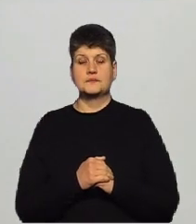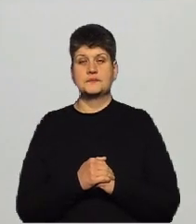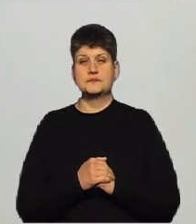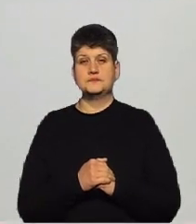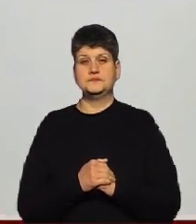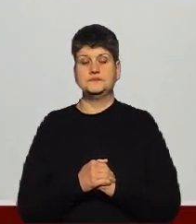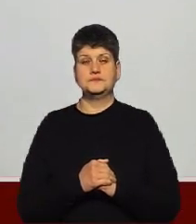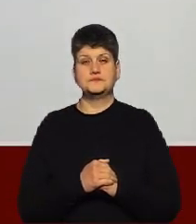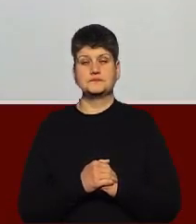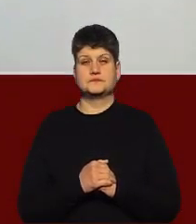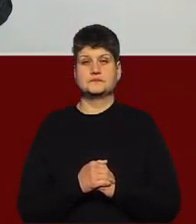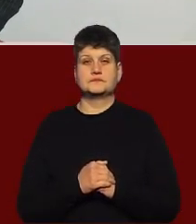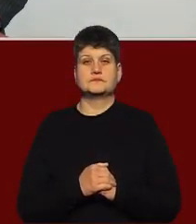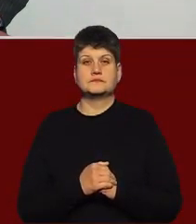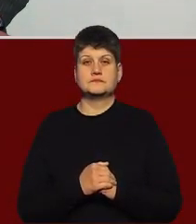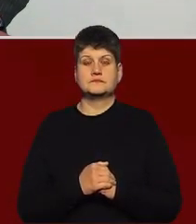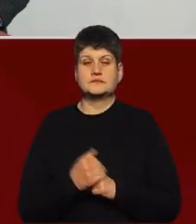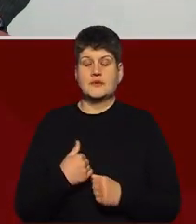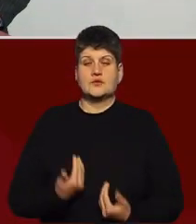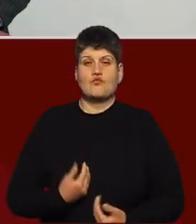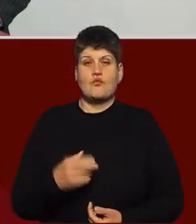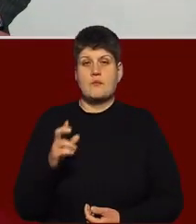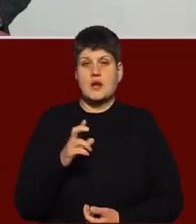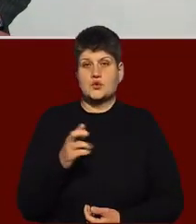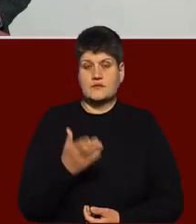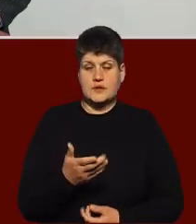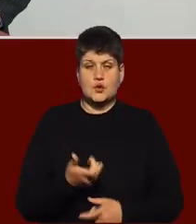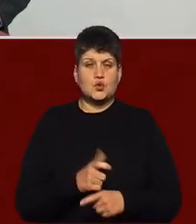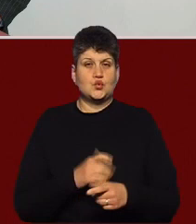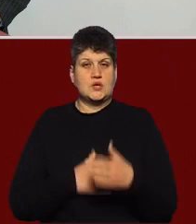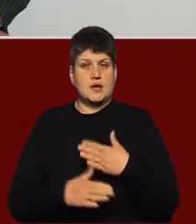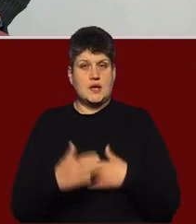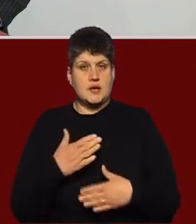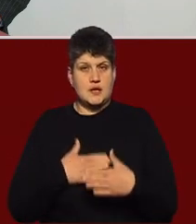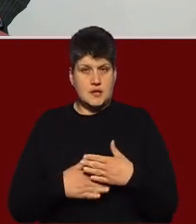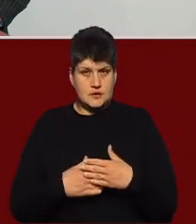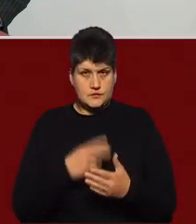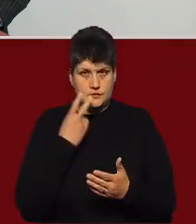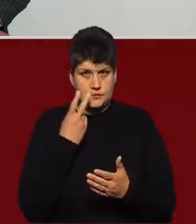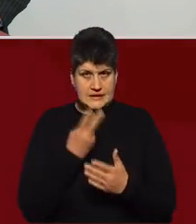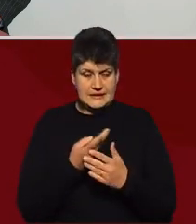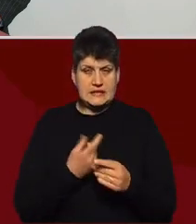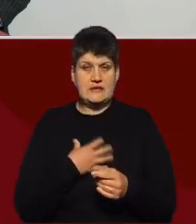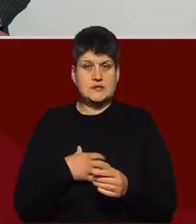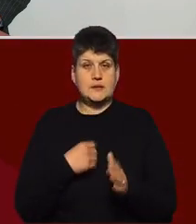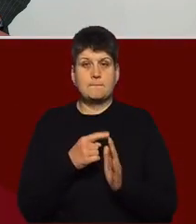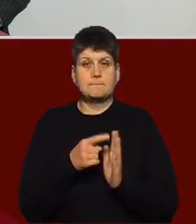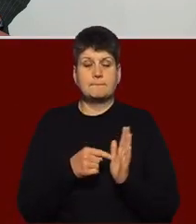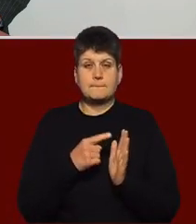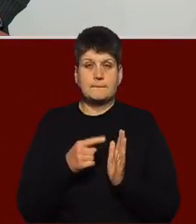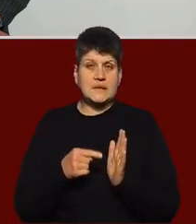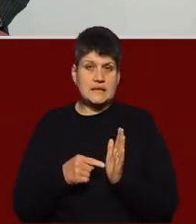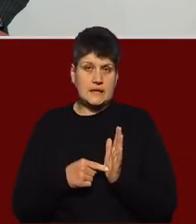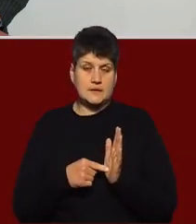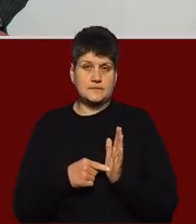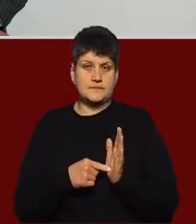Я житель Березовиця, дуже радий, що ви висвітлюєте такі питання, обшудайте людям